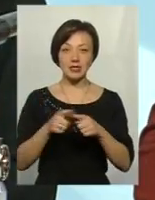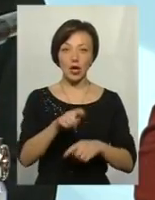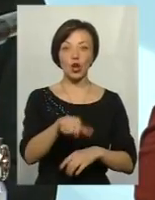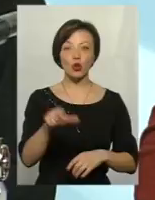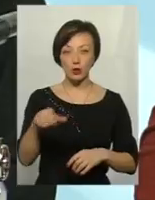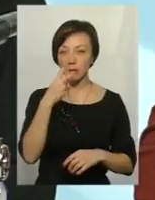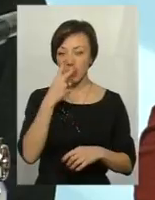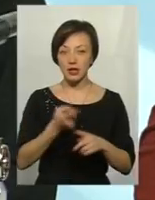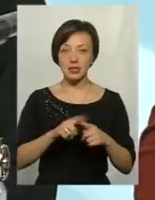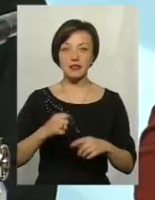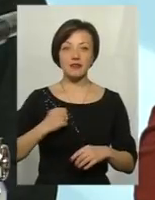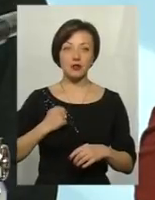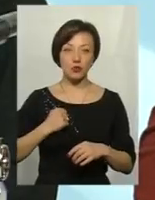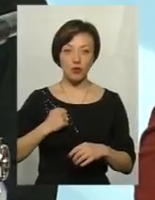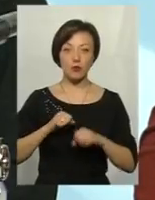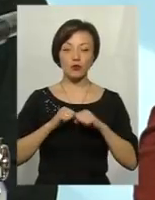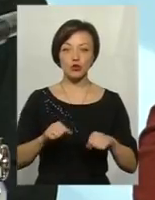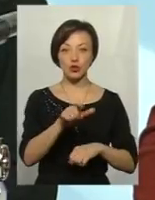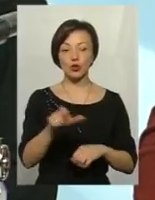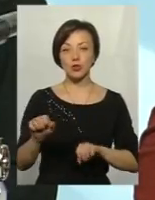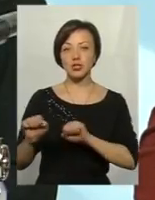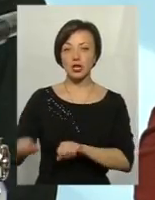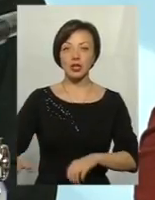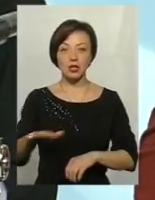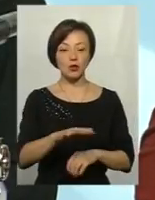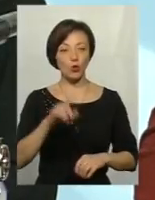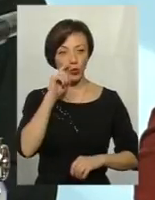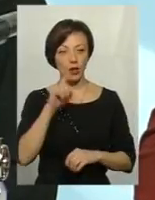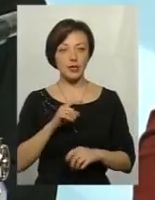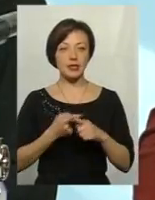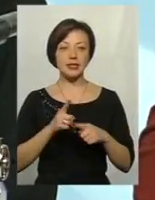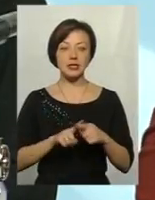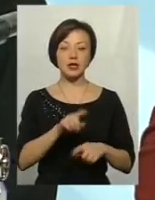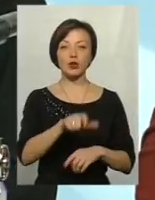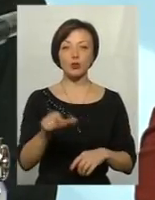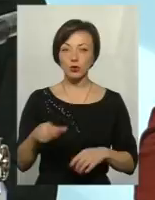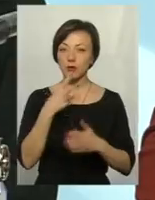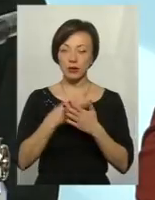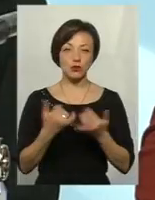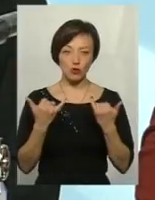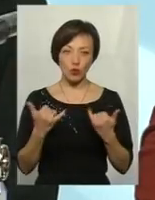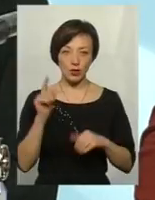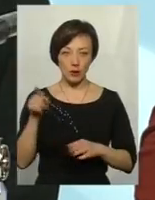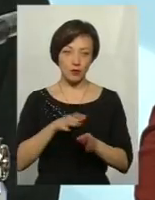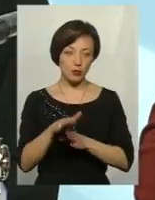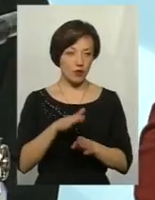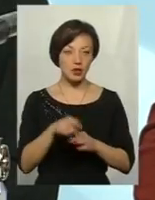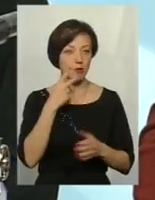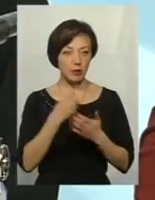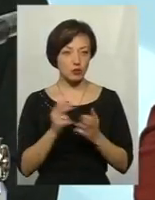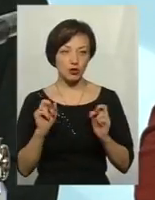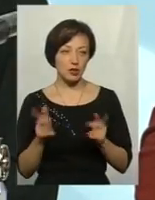бачили, як ці військові, як ці мужні люди захищали територію України, і ці люди, які бачать, що сьогодні там відбувається, бачать, як